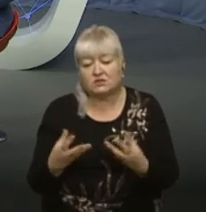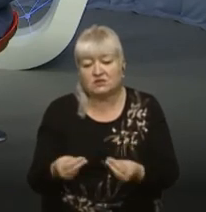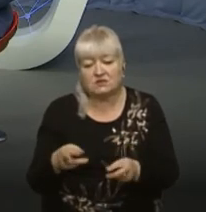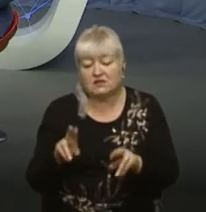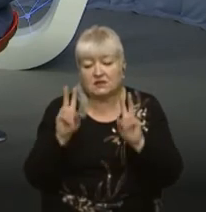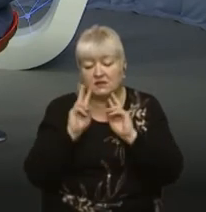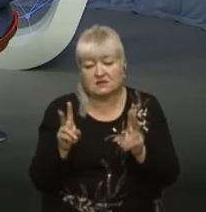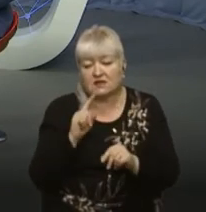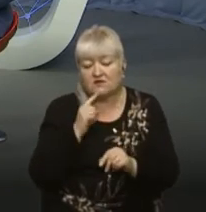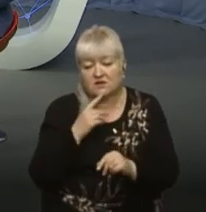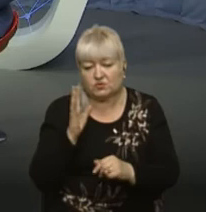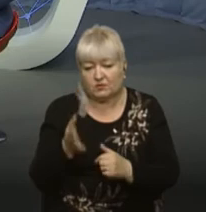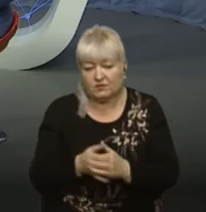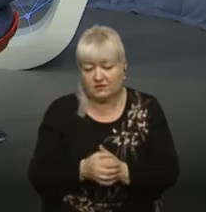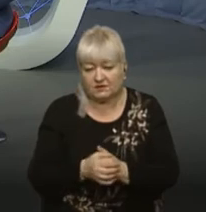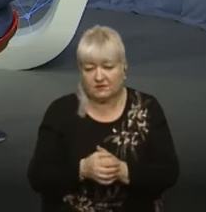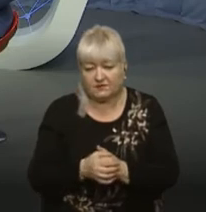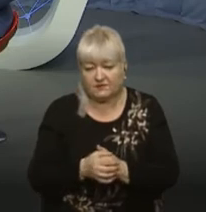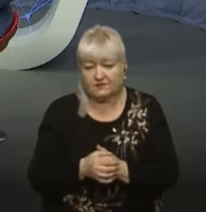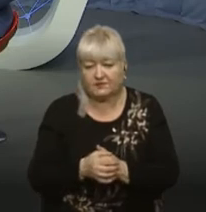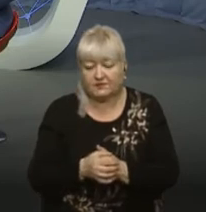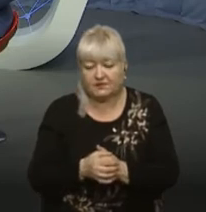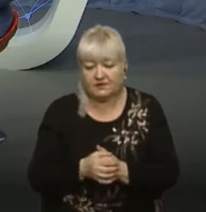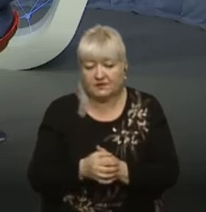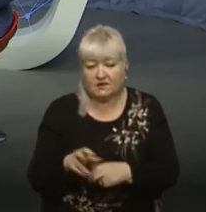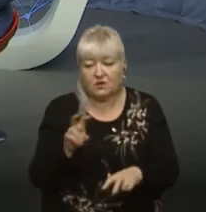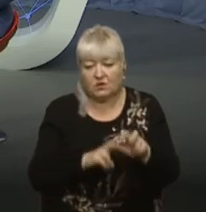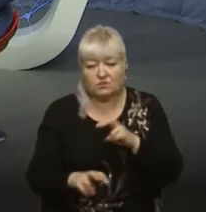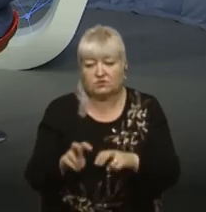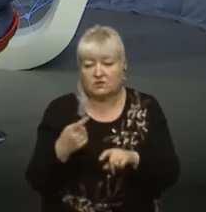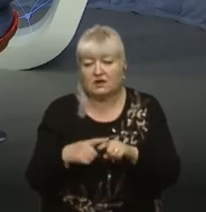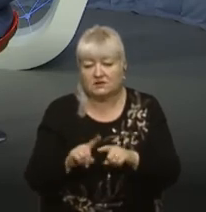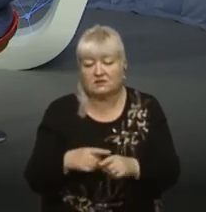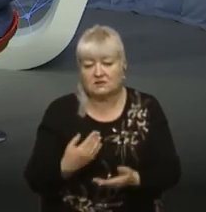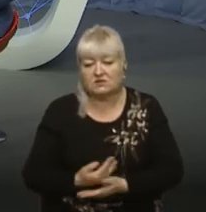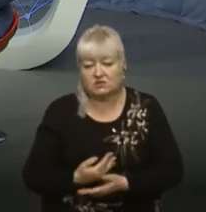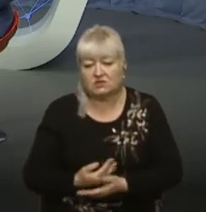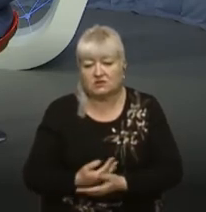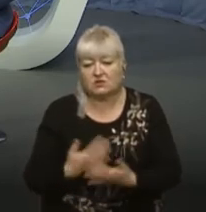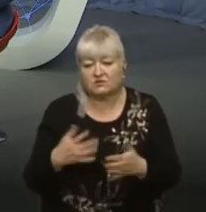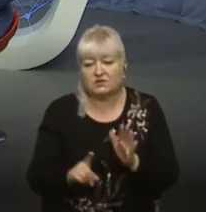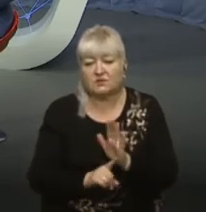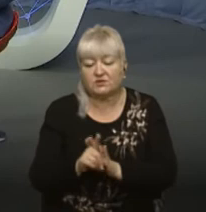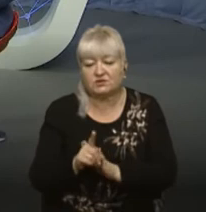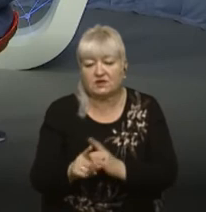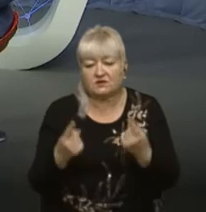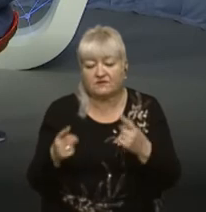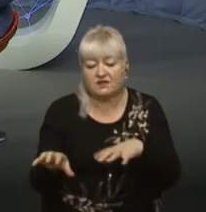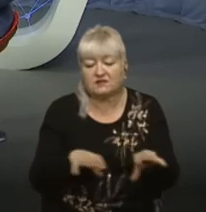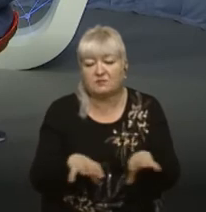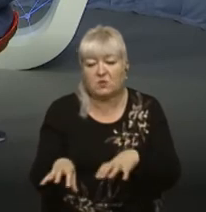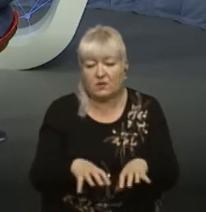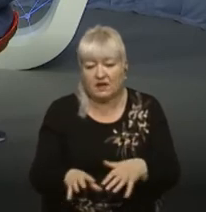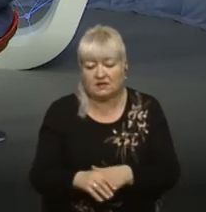знаю, дуже важко буде, я думаю, що шукати то житло, тому що вже починаються дуже великі спекуляції, і